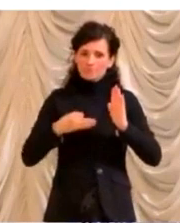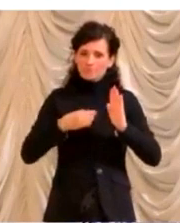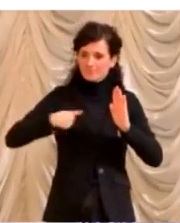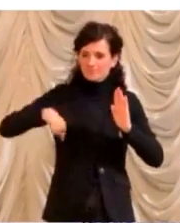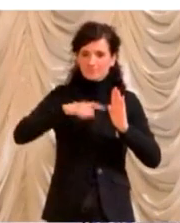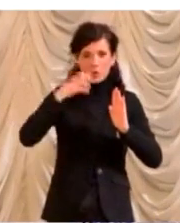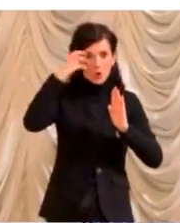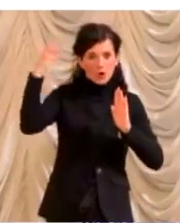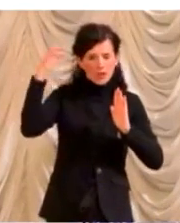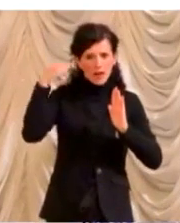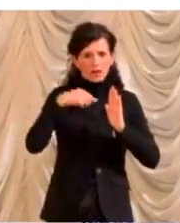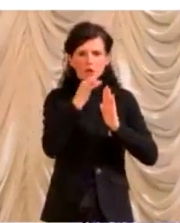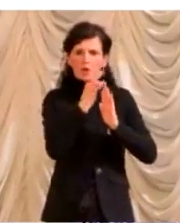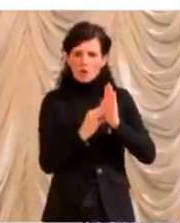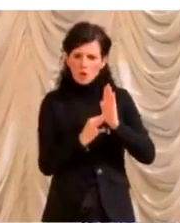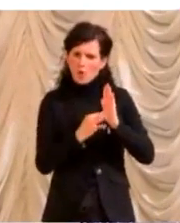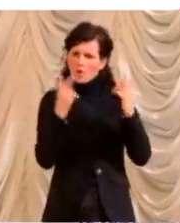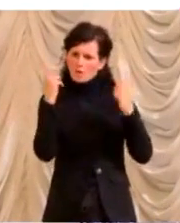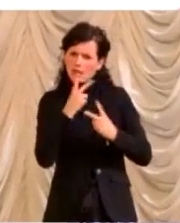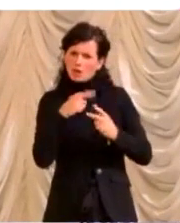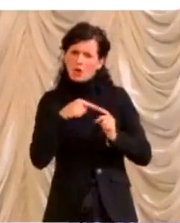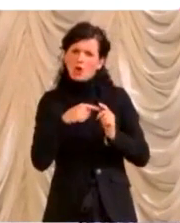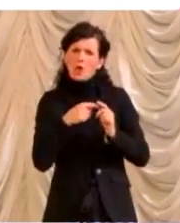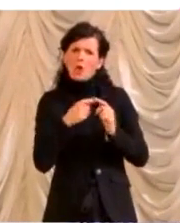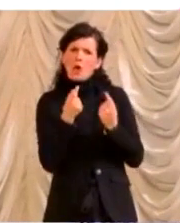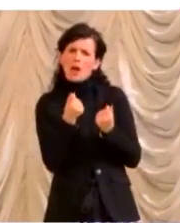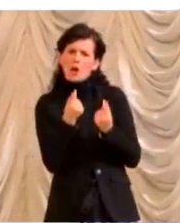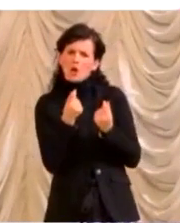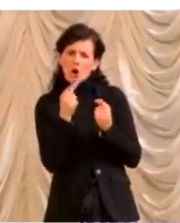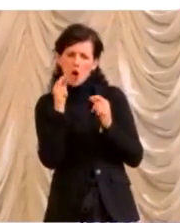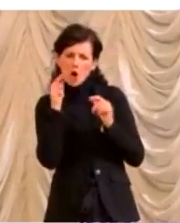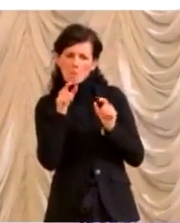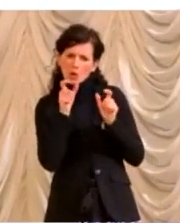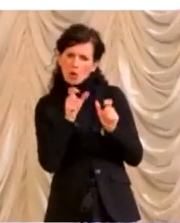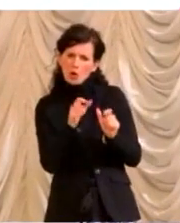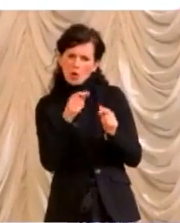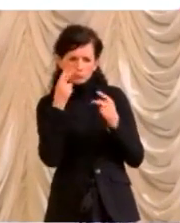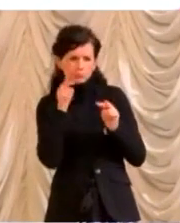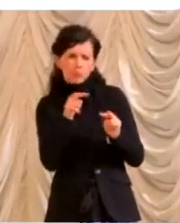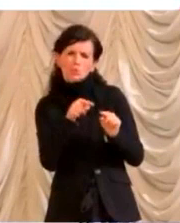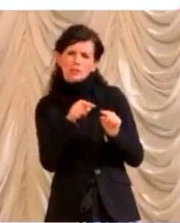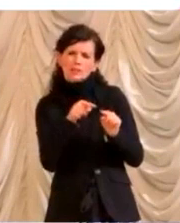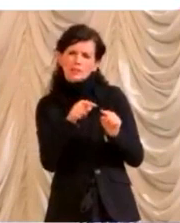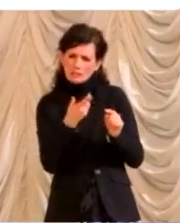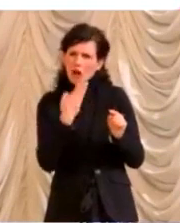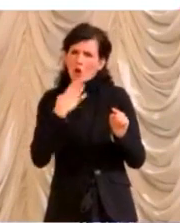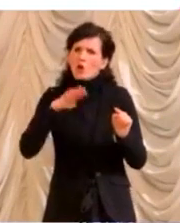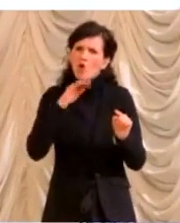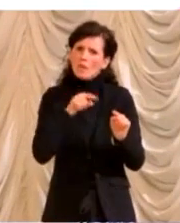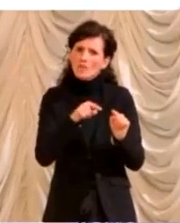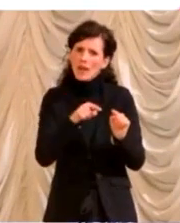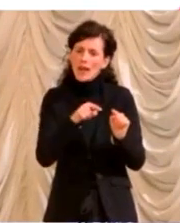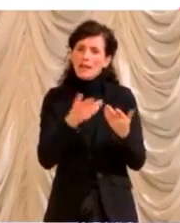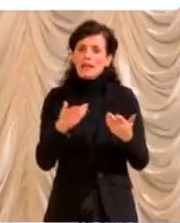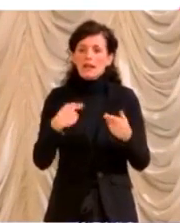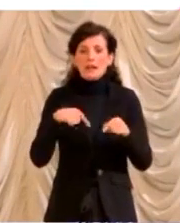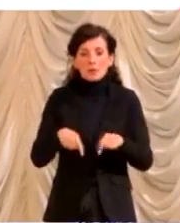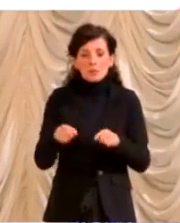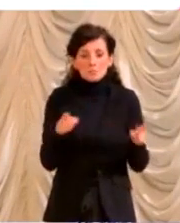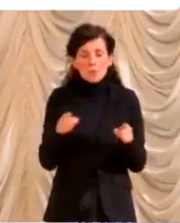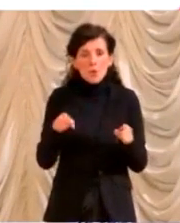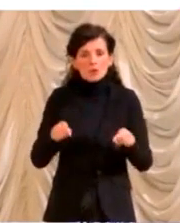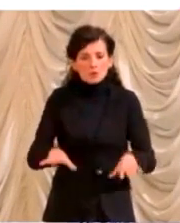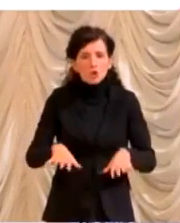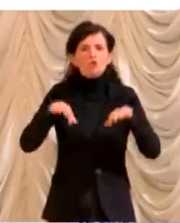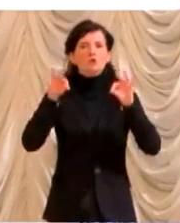conveniente dal punto di vista economico, perché è chiaro che confidiamo che da questa sospensione così disposta delle